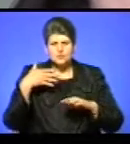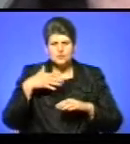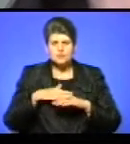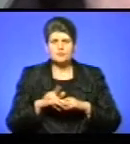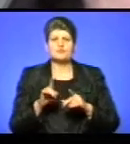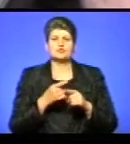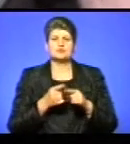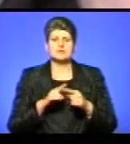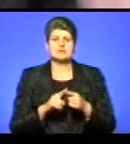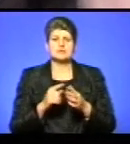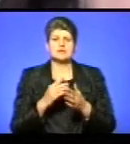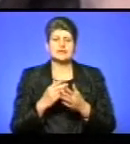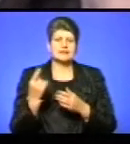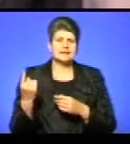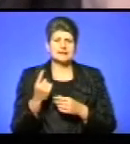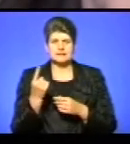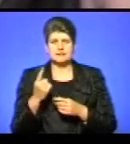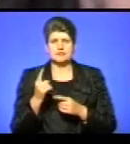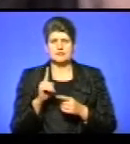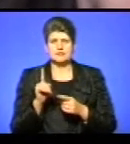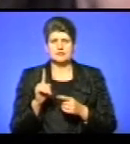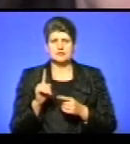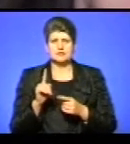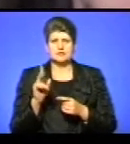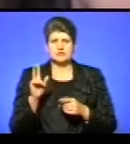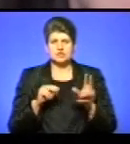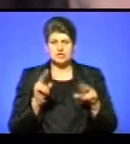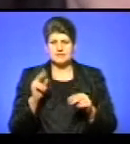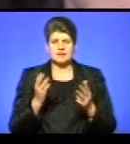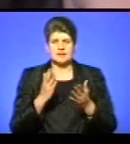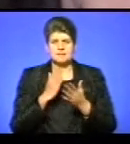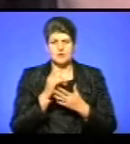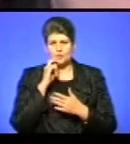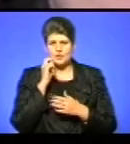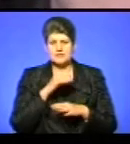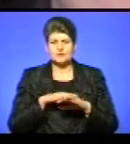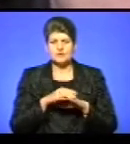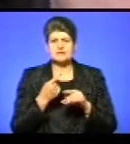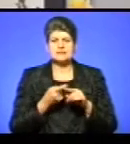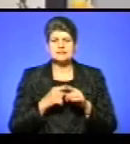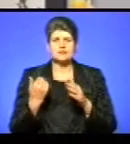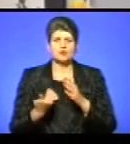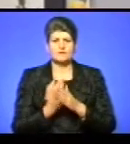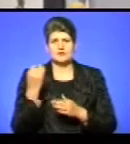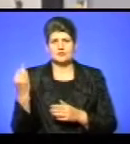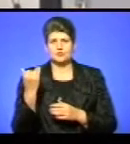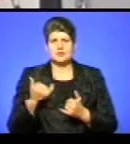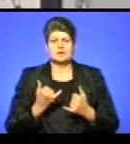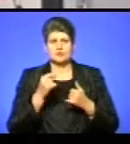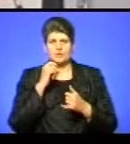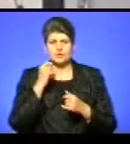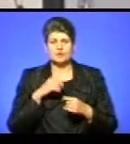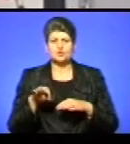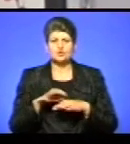це є шанс, єдиний шанс, який має наш український народ, це нова історія для України. Дружина